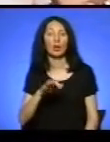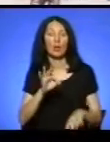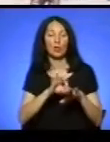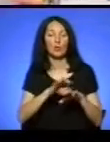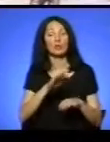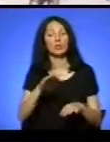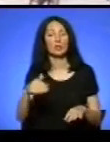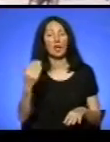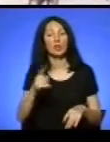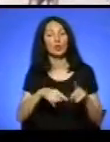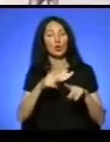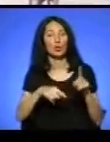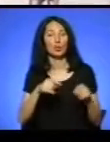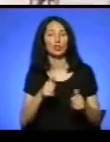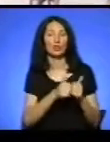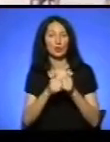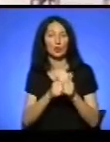їхні родичі, сусіди, друзі.